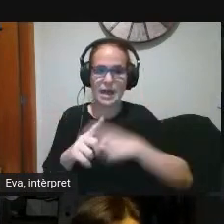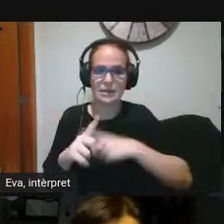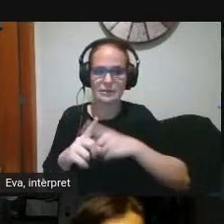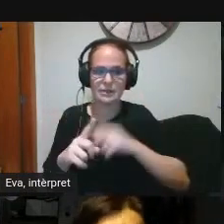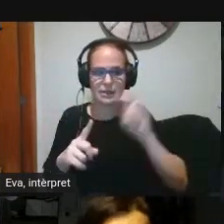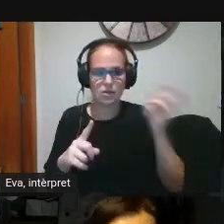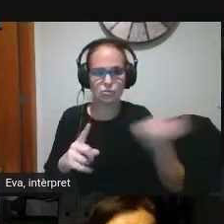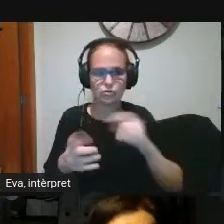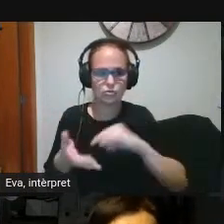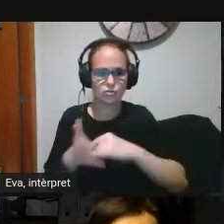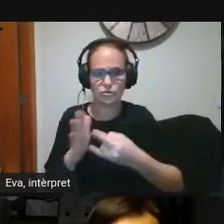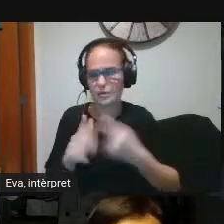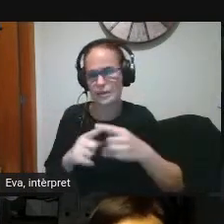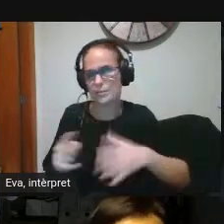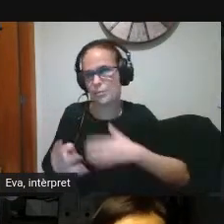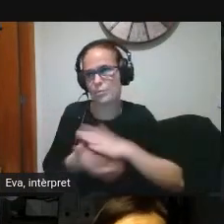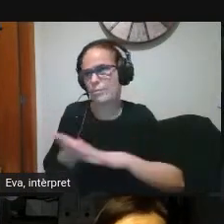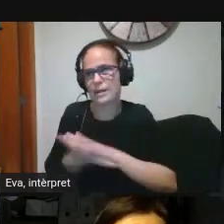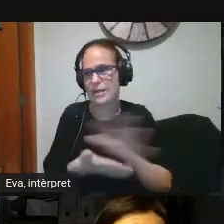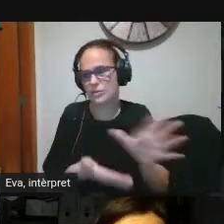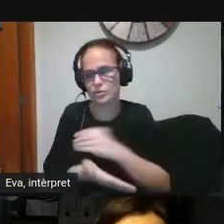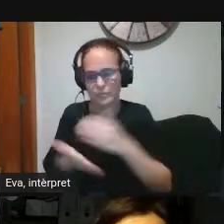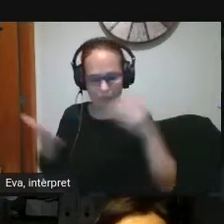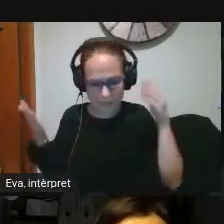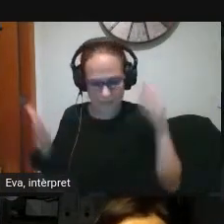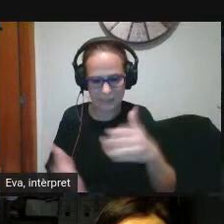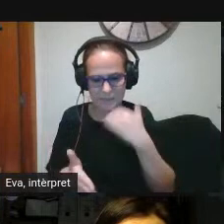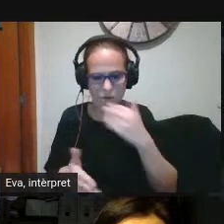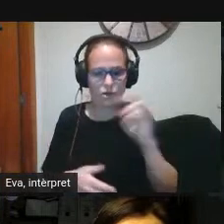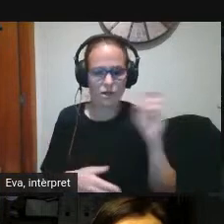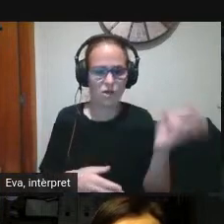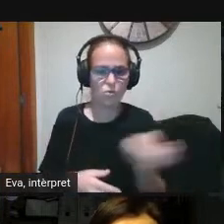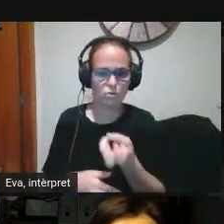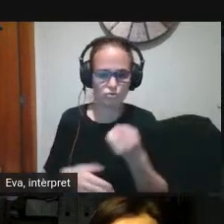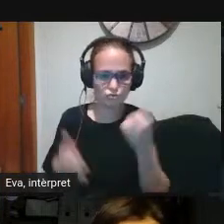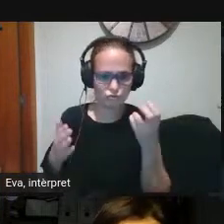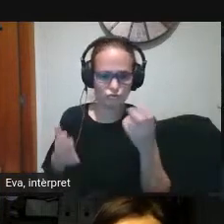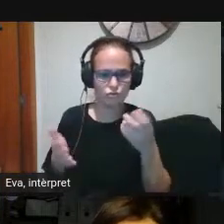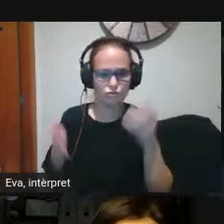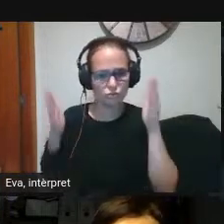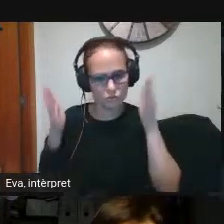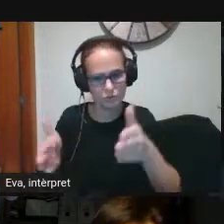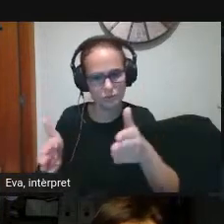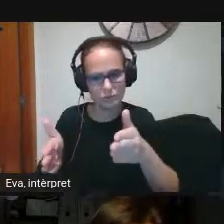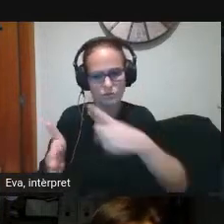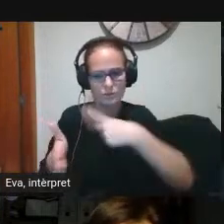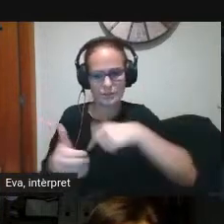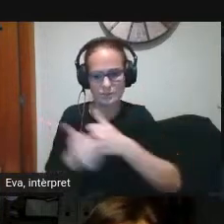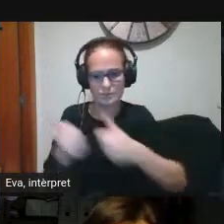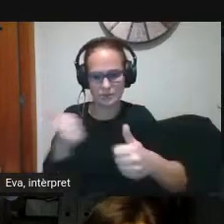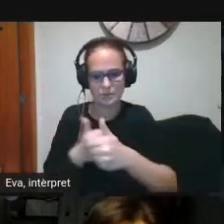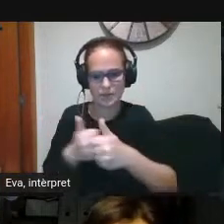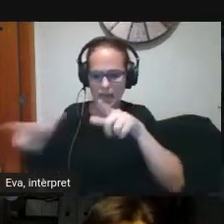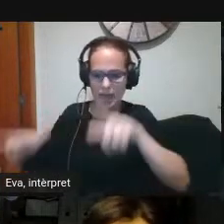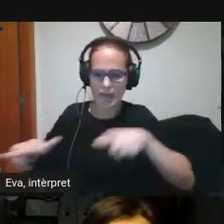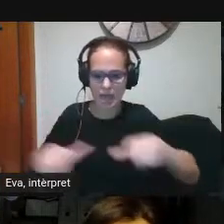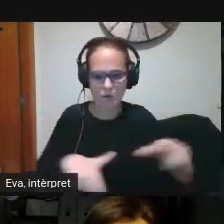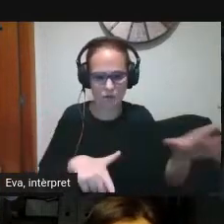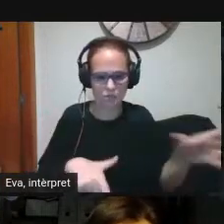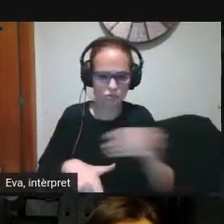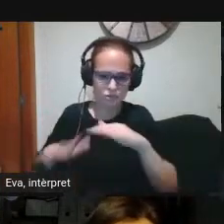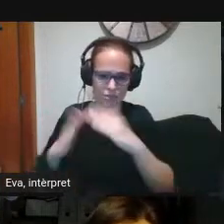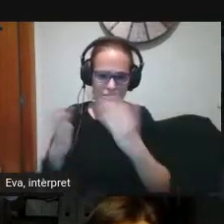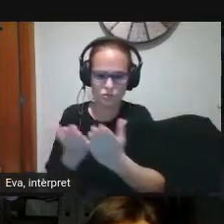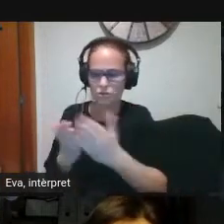podria parlar de tot però presentar-me una mica en recursos vam prioritzar dotar totes les aules de l'escola de